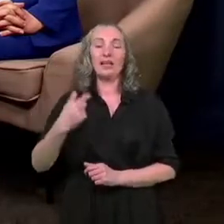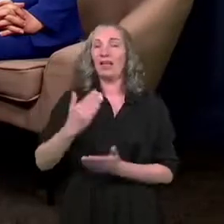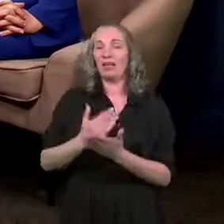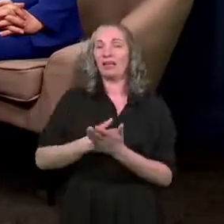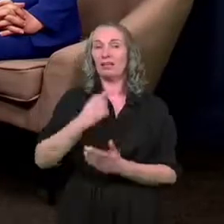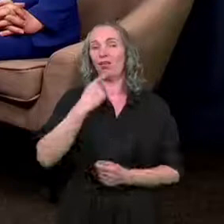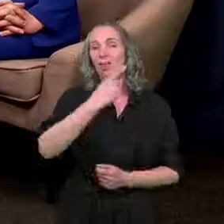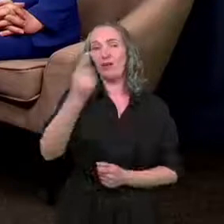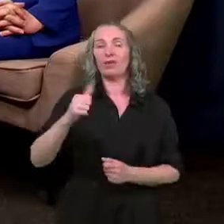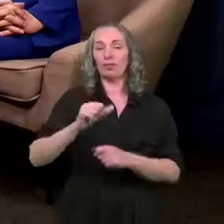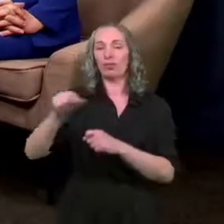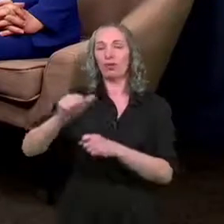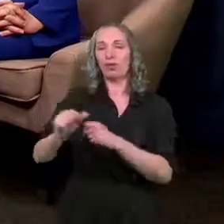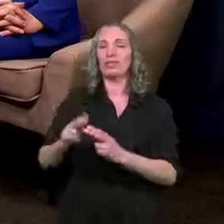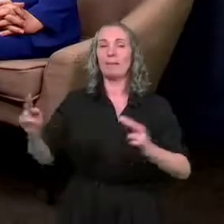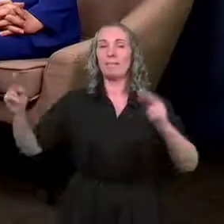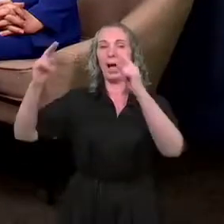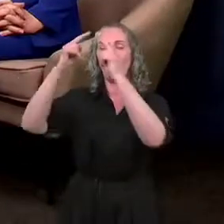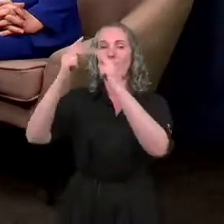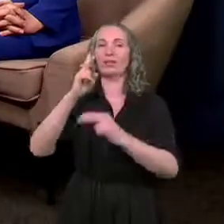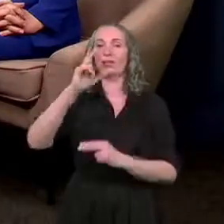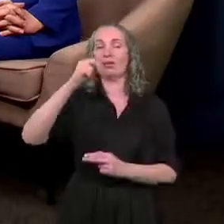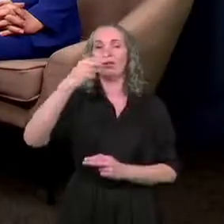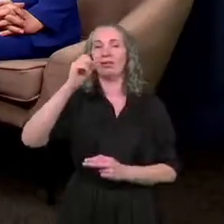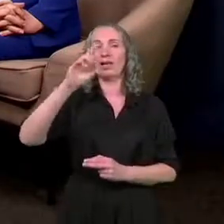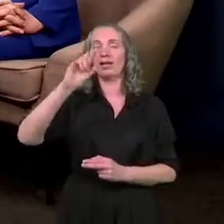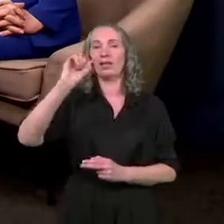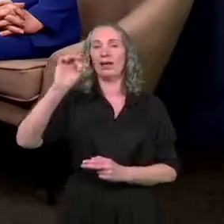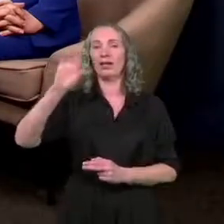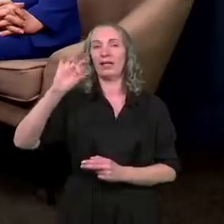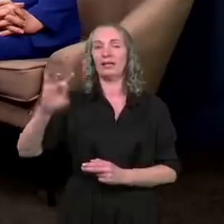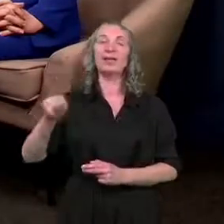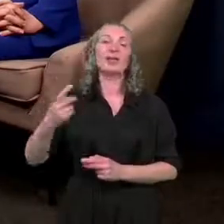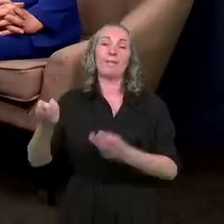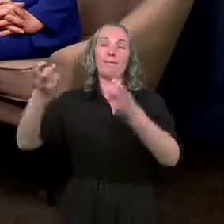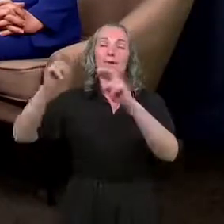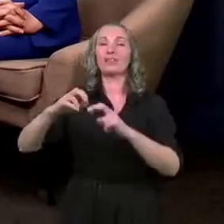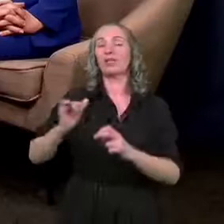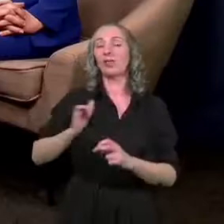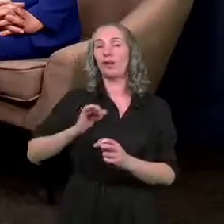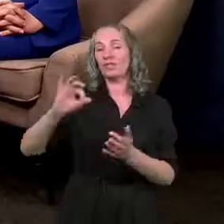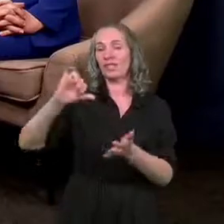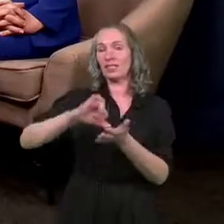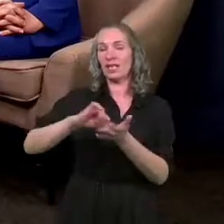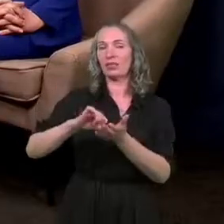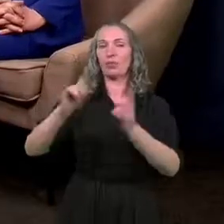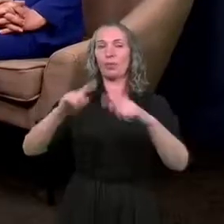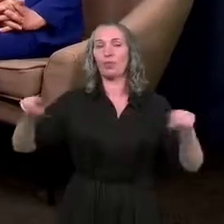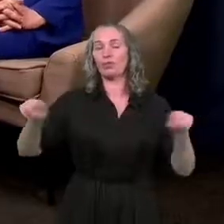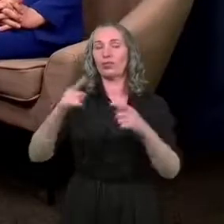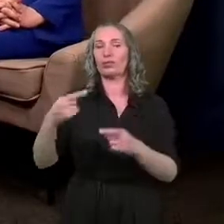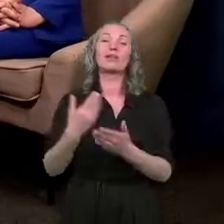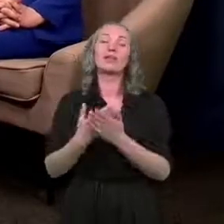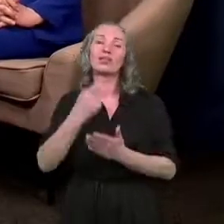powiem, że jest to Pałac Kronenbergów i tam powstaje Kujawskie Centrum Muzyki. A dlaczego o tym mówię? Bo